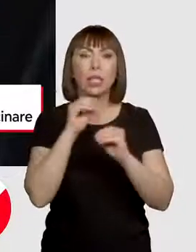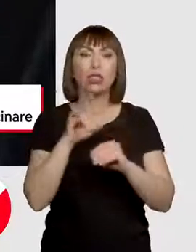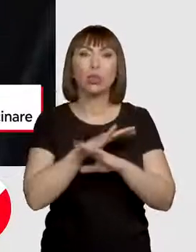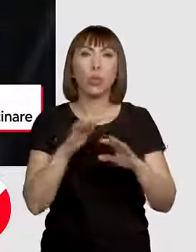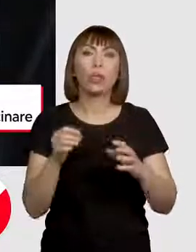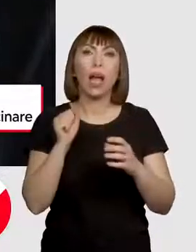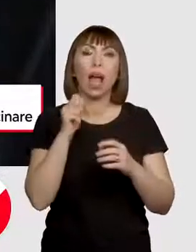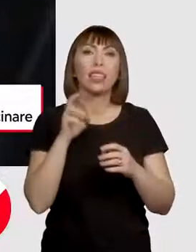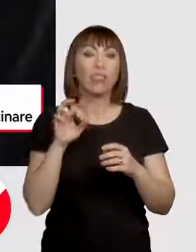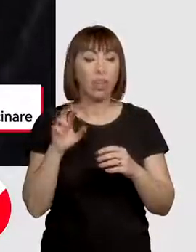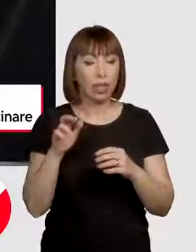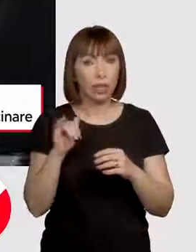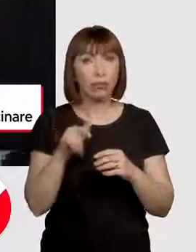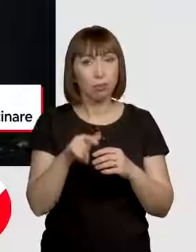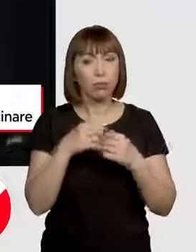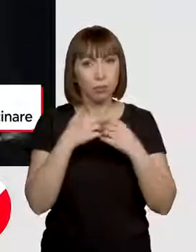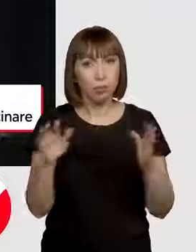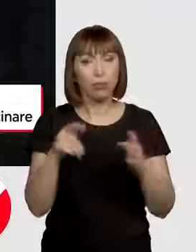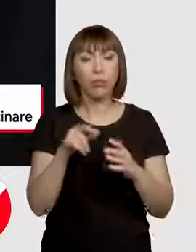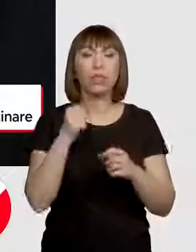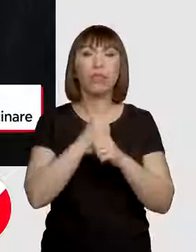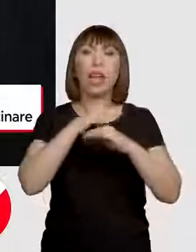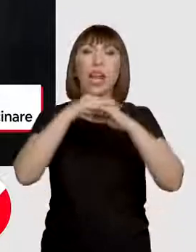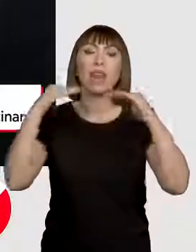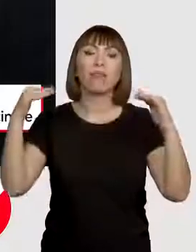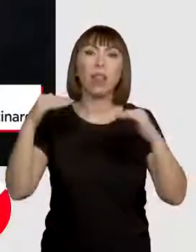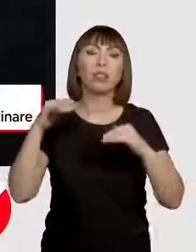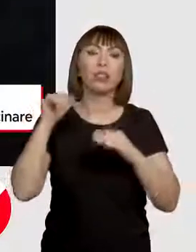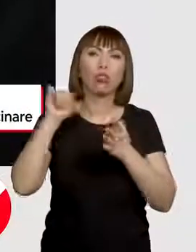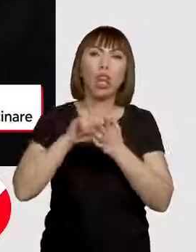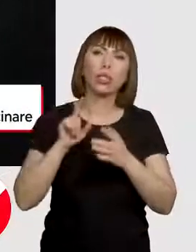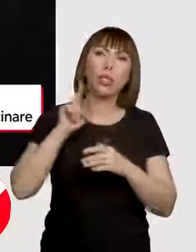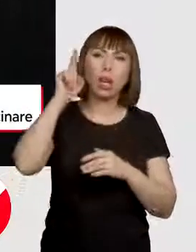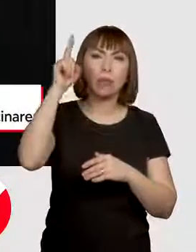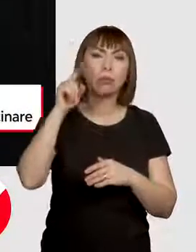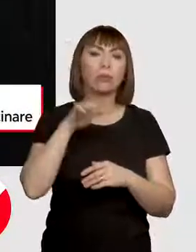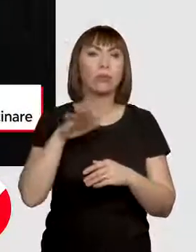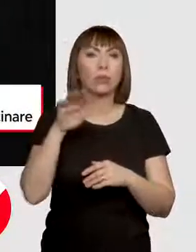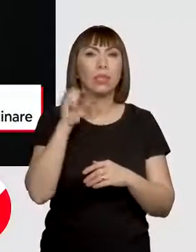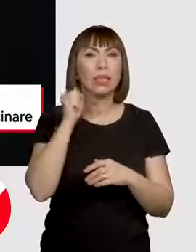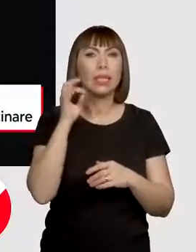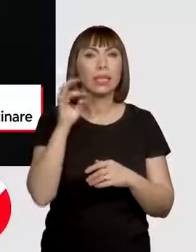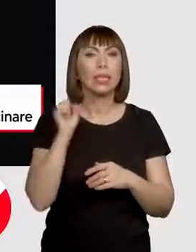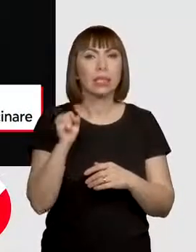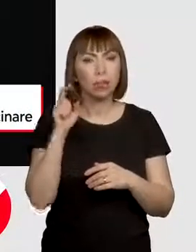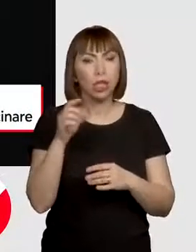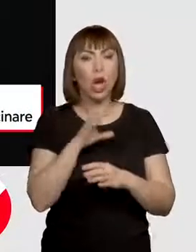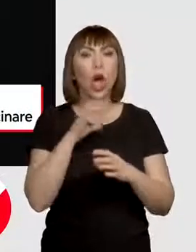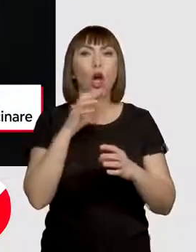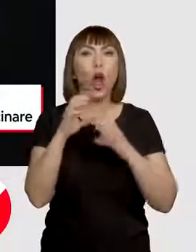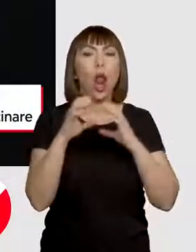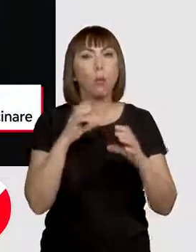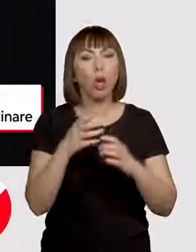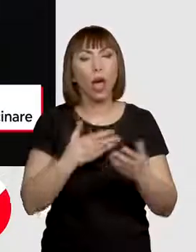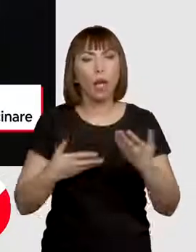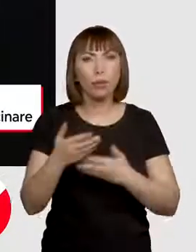activările se fac de la nivel central, de către STSE, în colaborare cu